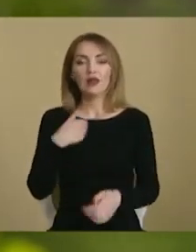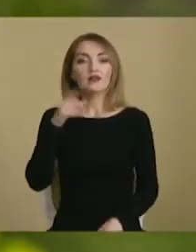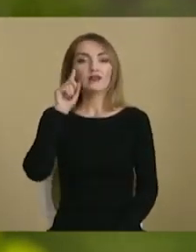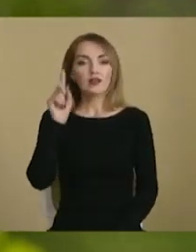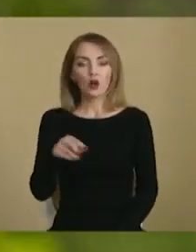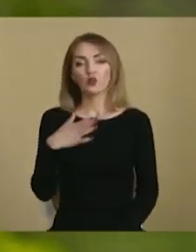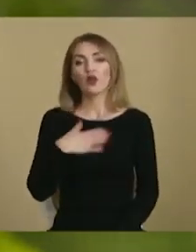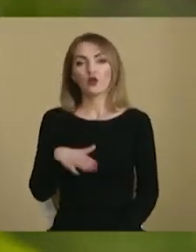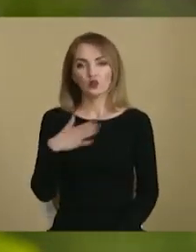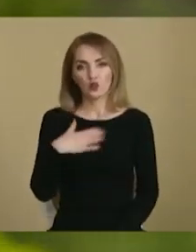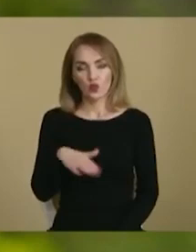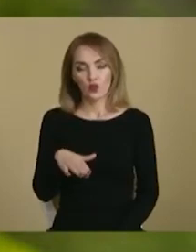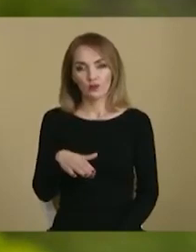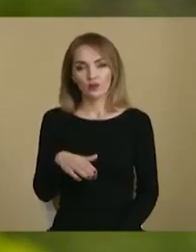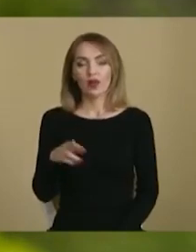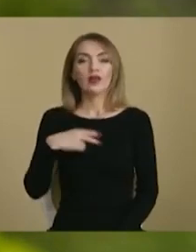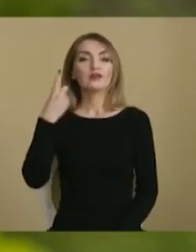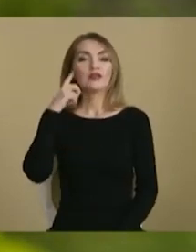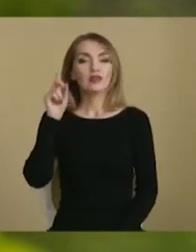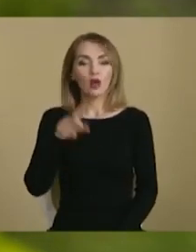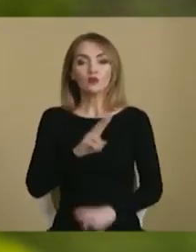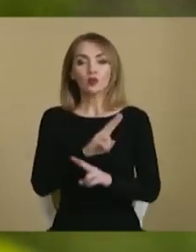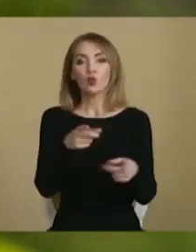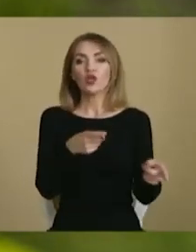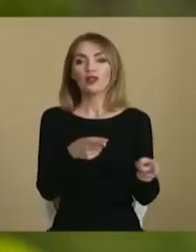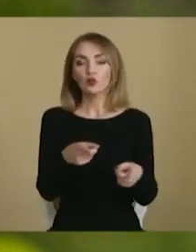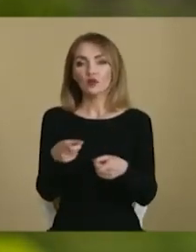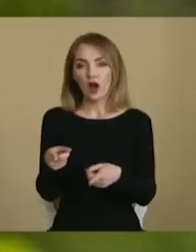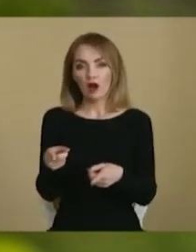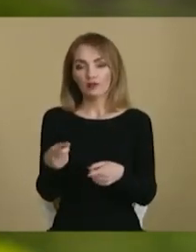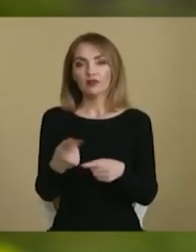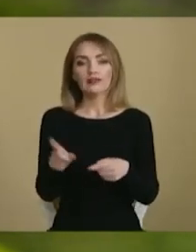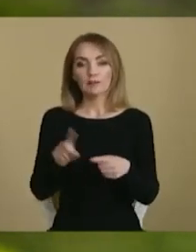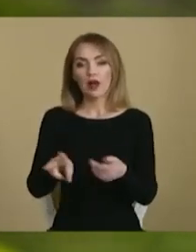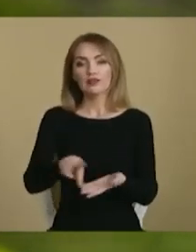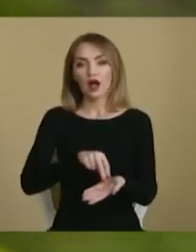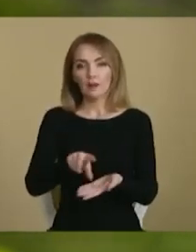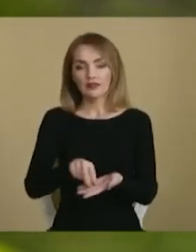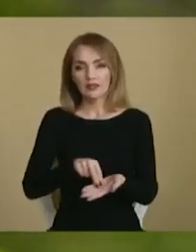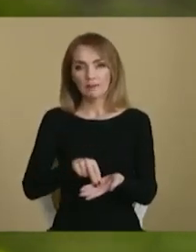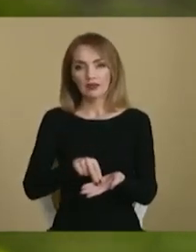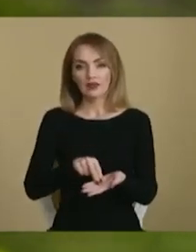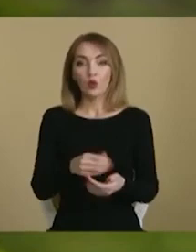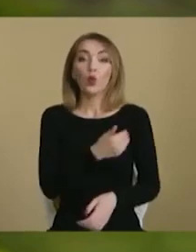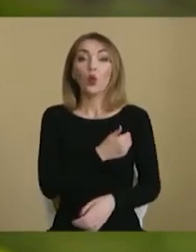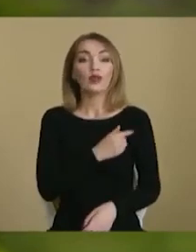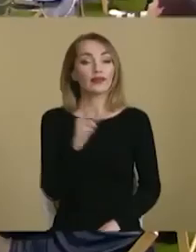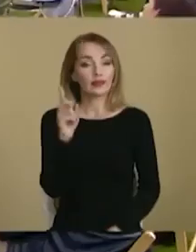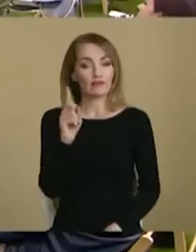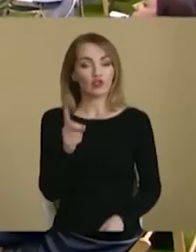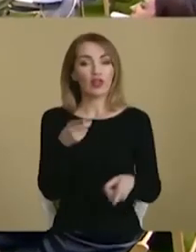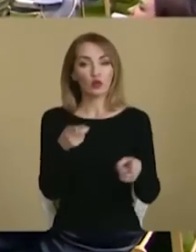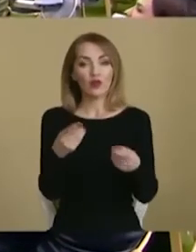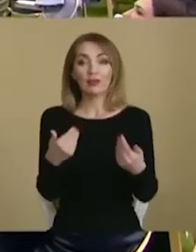знаю, для чого, я знаю, хто шантажував ціма записами, хотів шантажувати